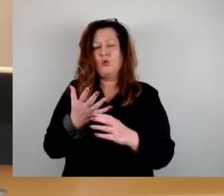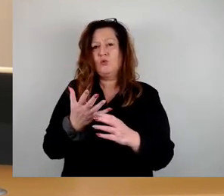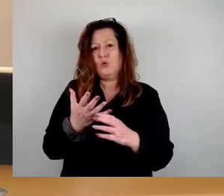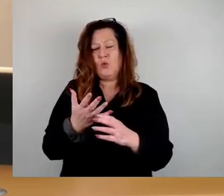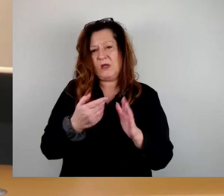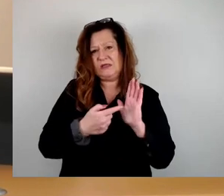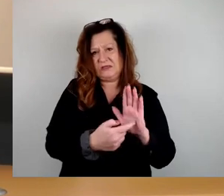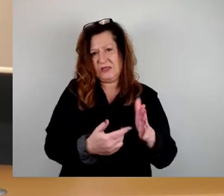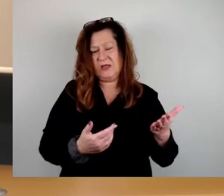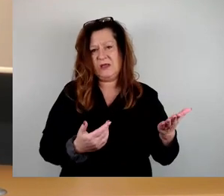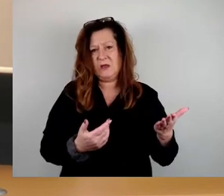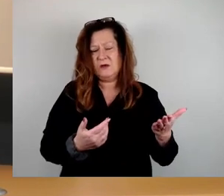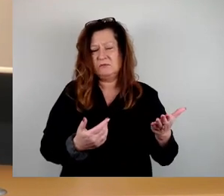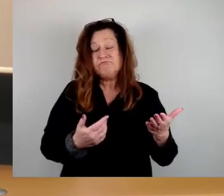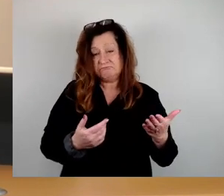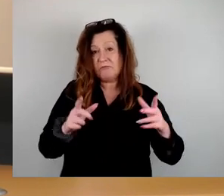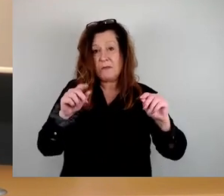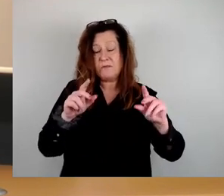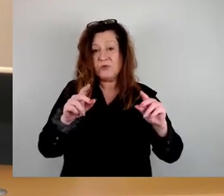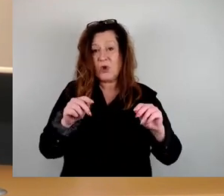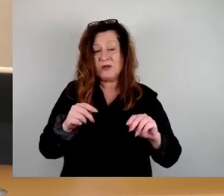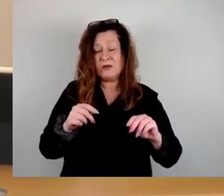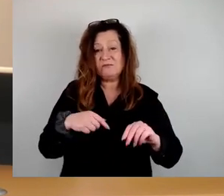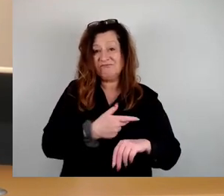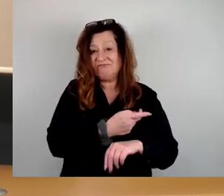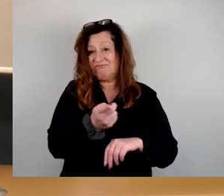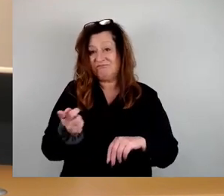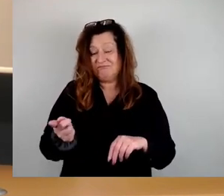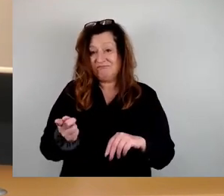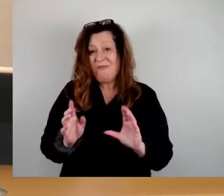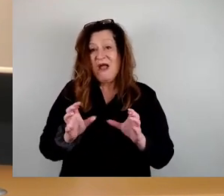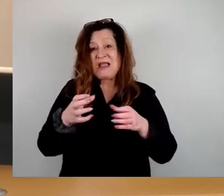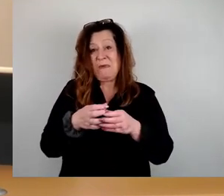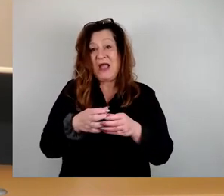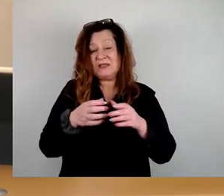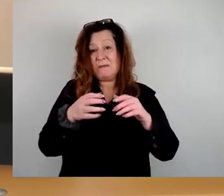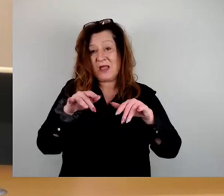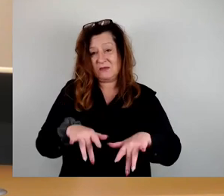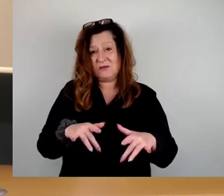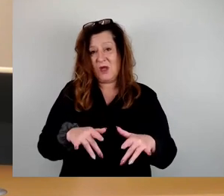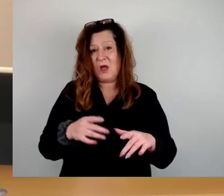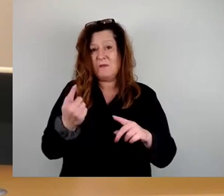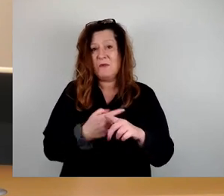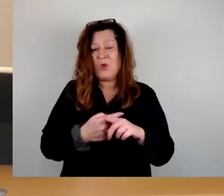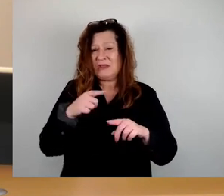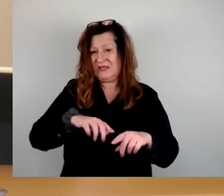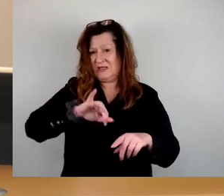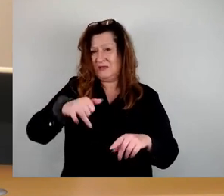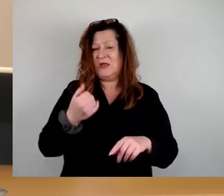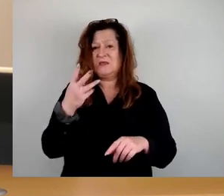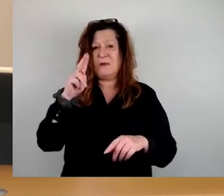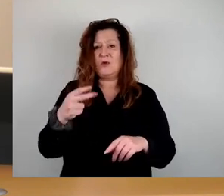sich auf diese Weise viele Gemeinsamkeiten. Allein in diesem Jahr nahmen rund 250 Personen und über 20